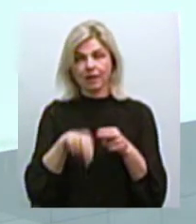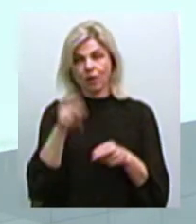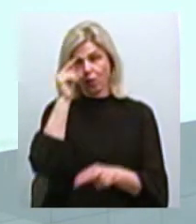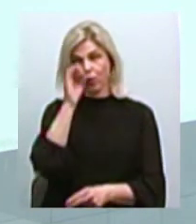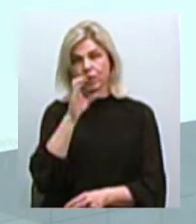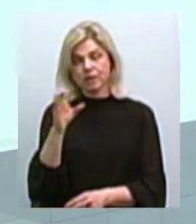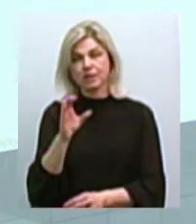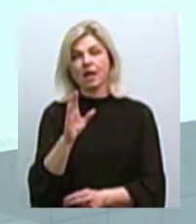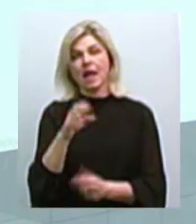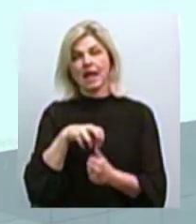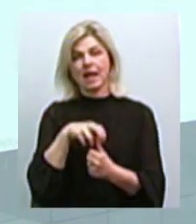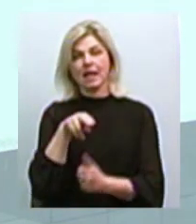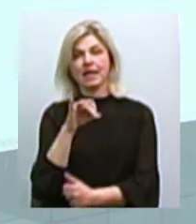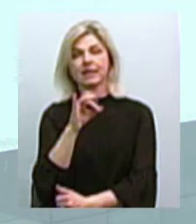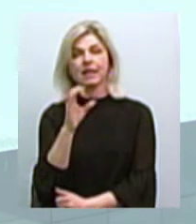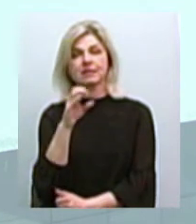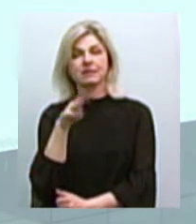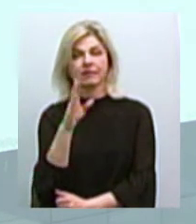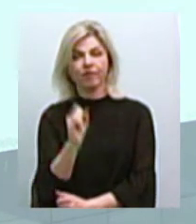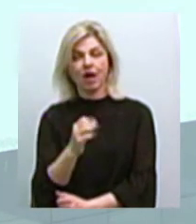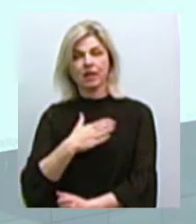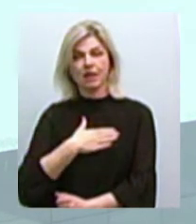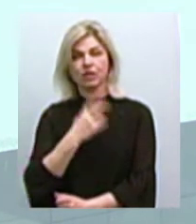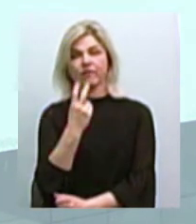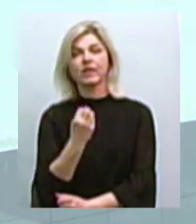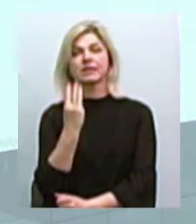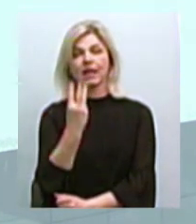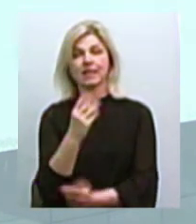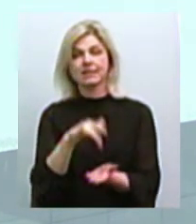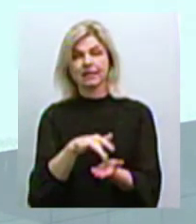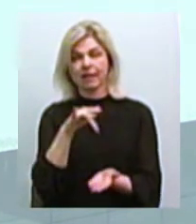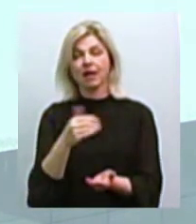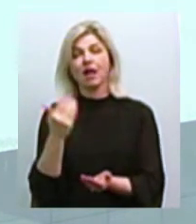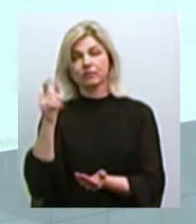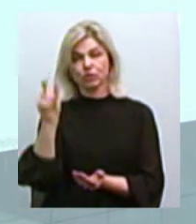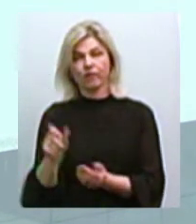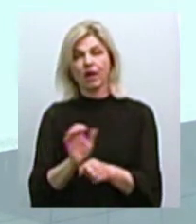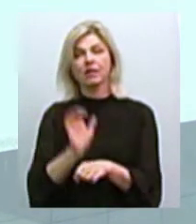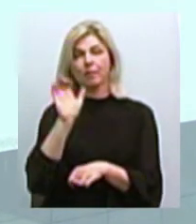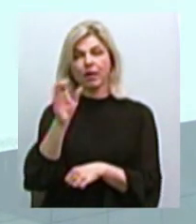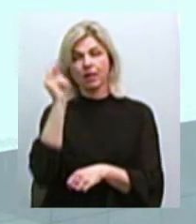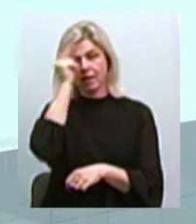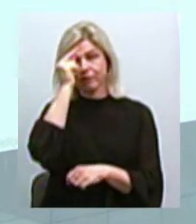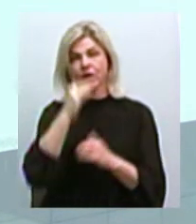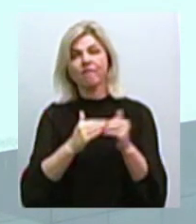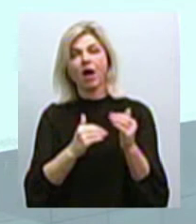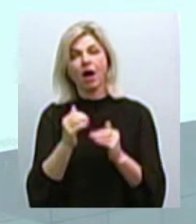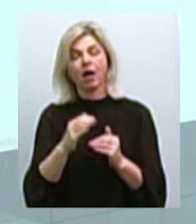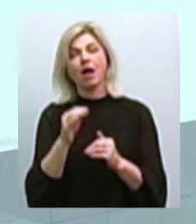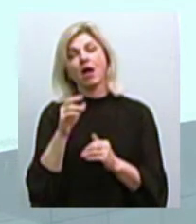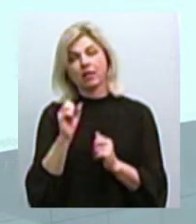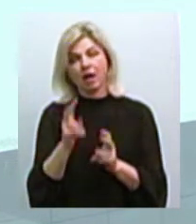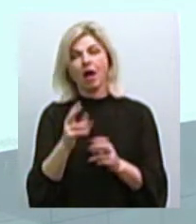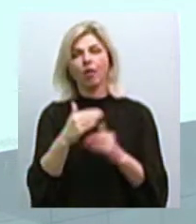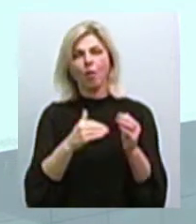навчання лідерства в нашому навчальному 203-му центрі, його направляють на навчання за фахом, де він вже як фаховий